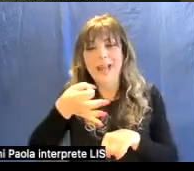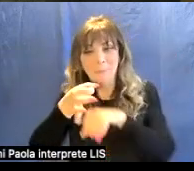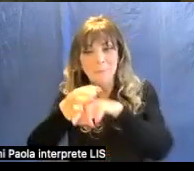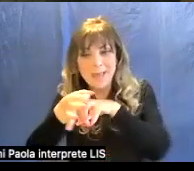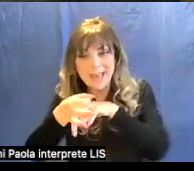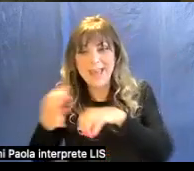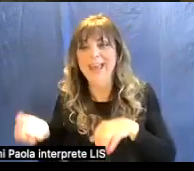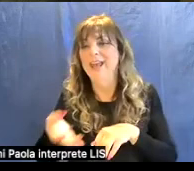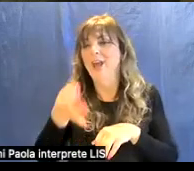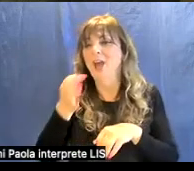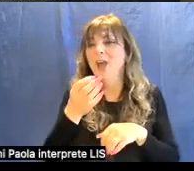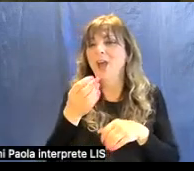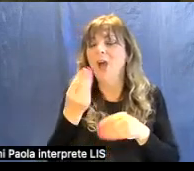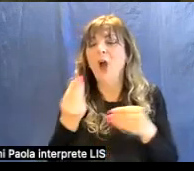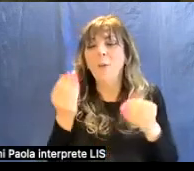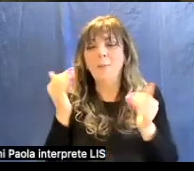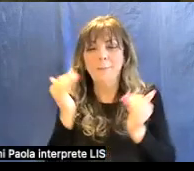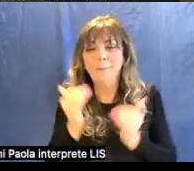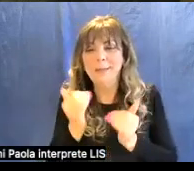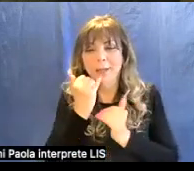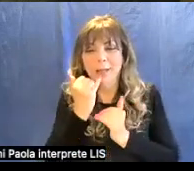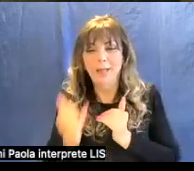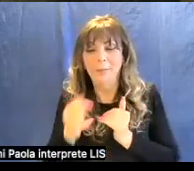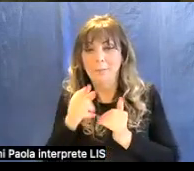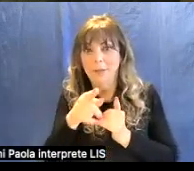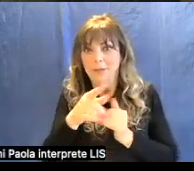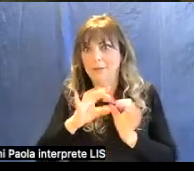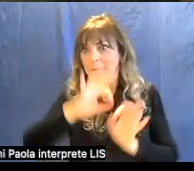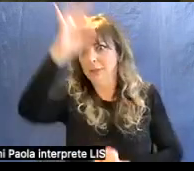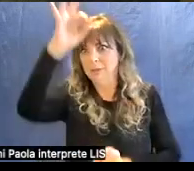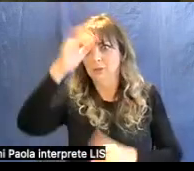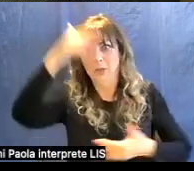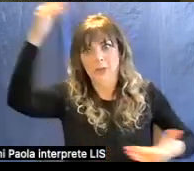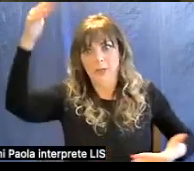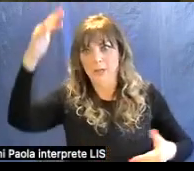piccole ma un'opera di queste dimensioni è un'assoluta rarità